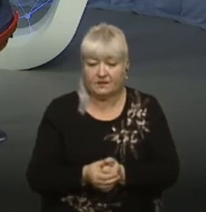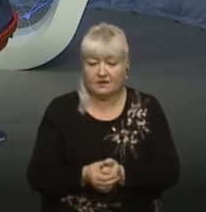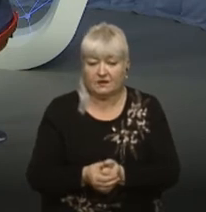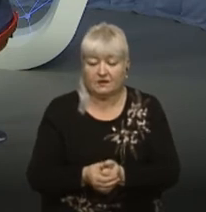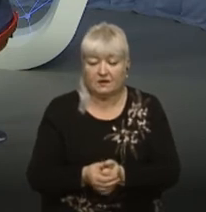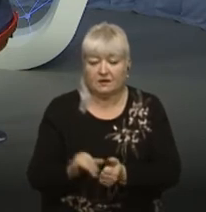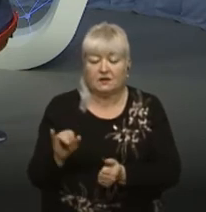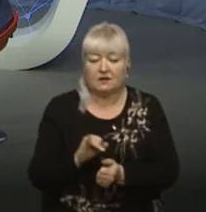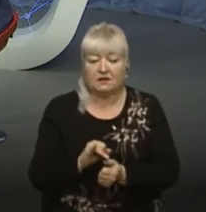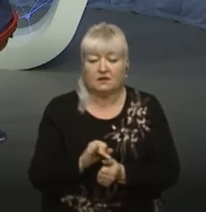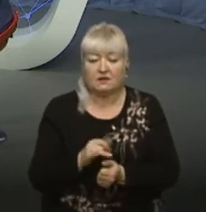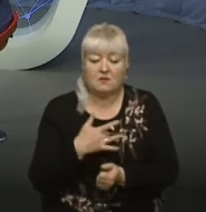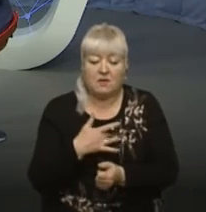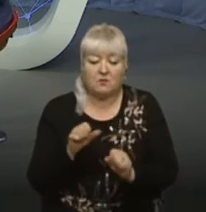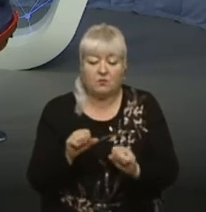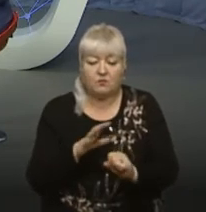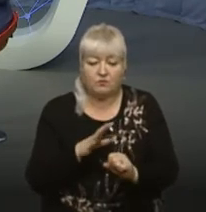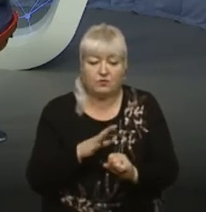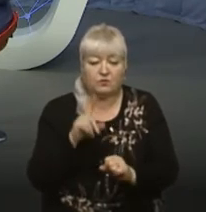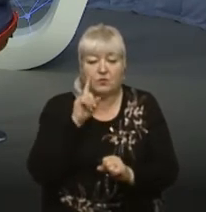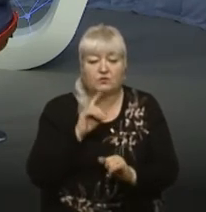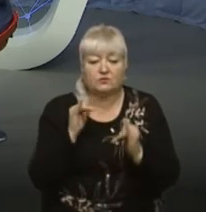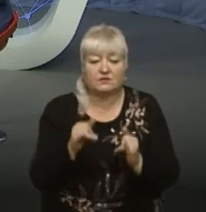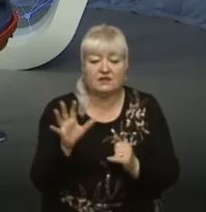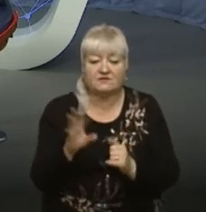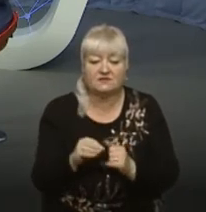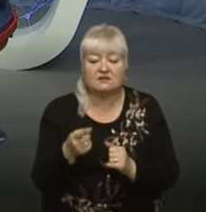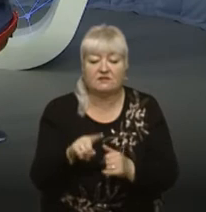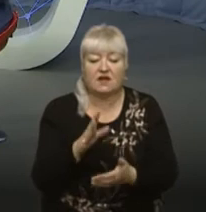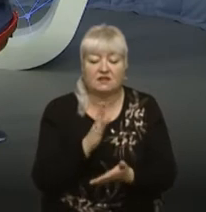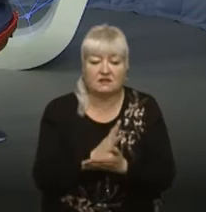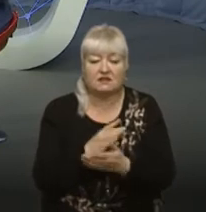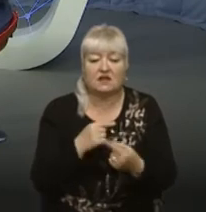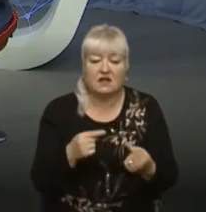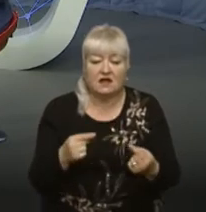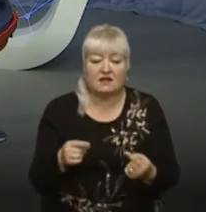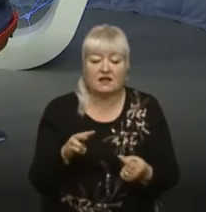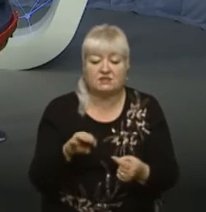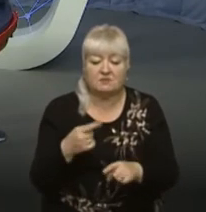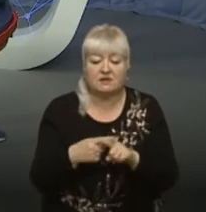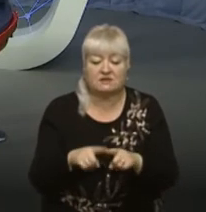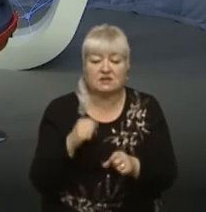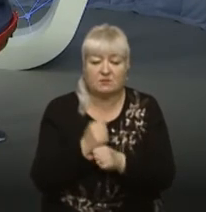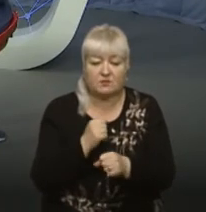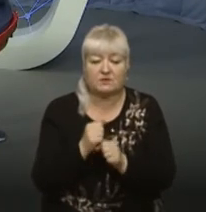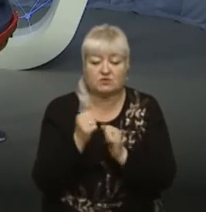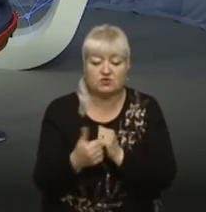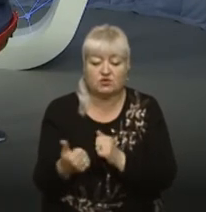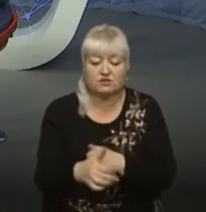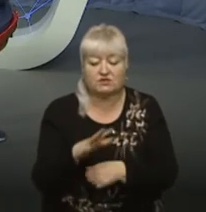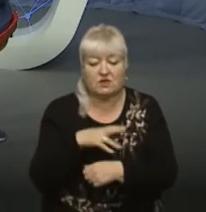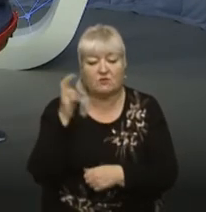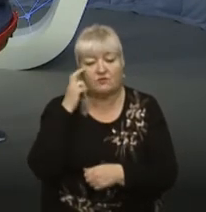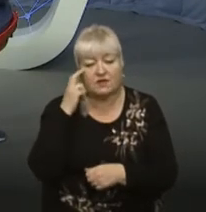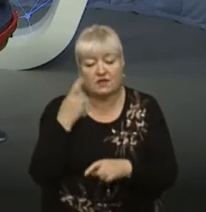І тоді, мабуть, було би комфортніше для всіх, але є певні речі, ми це пропрацьовували, я майже щотижня був в Києві